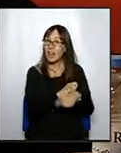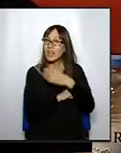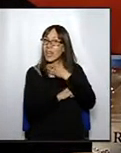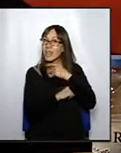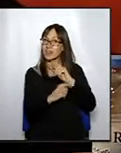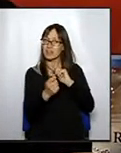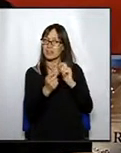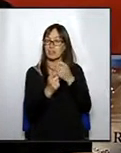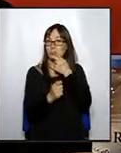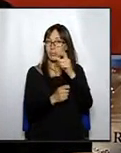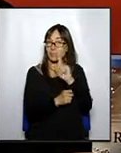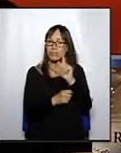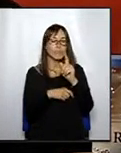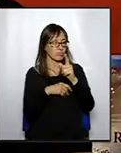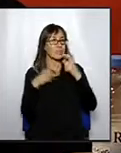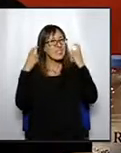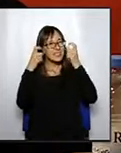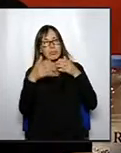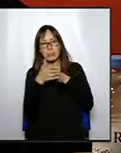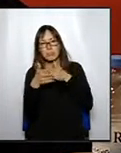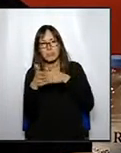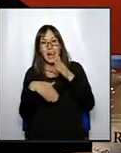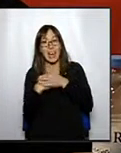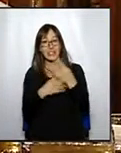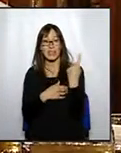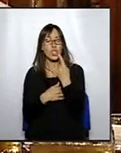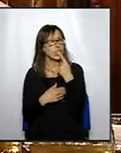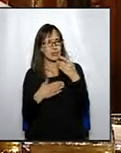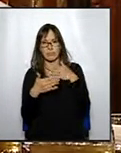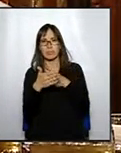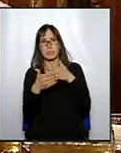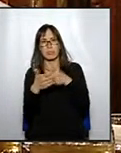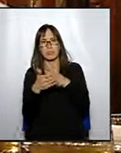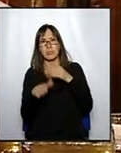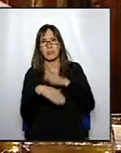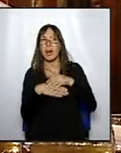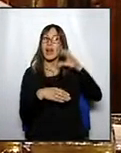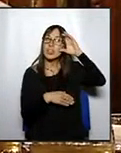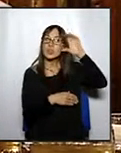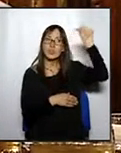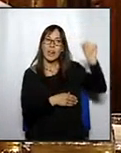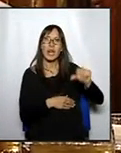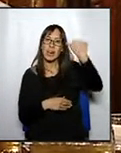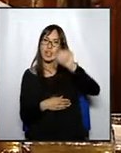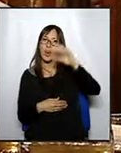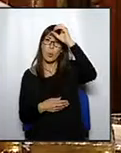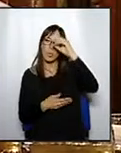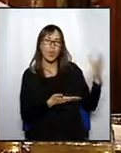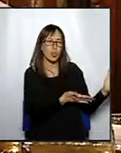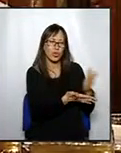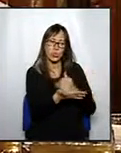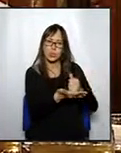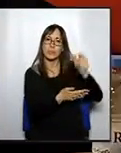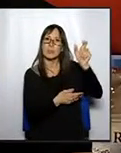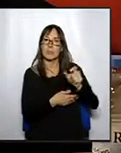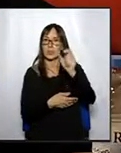plataforma vigatana, encara que quedéssim sols, continuïm lluitant per escoltar la veu i l'opinió de tots els